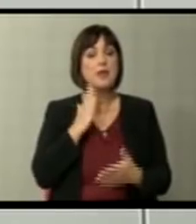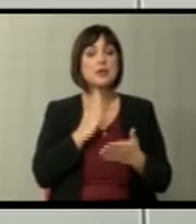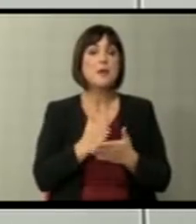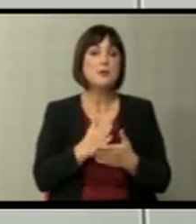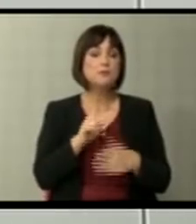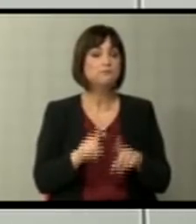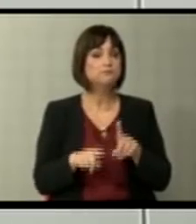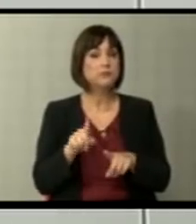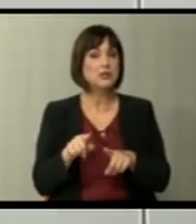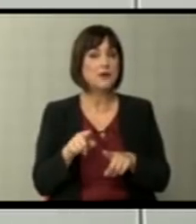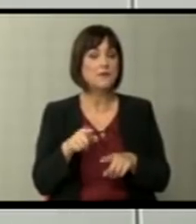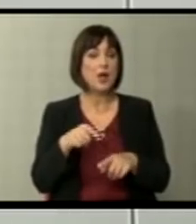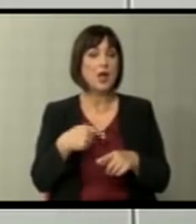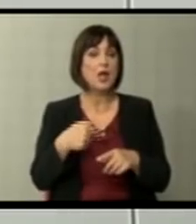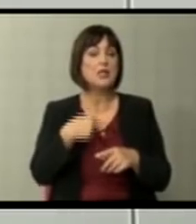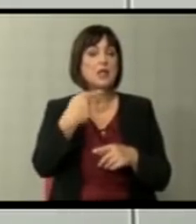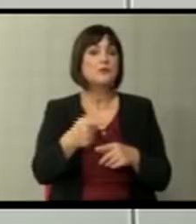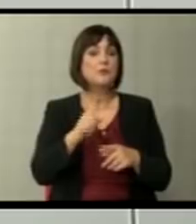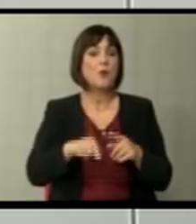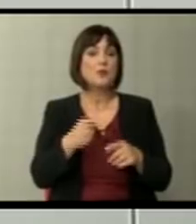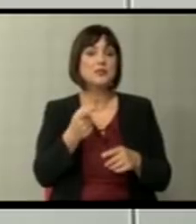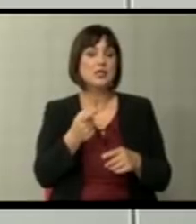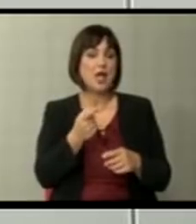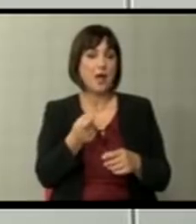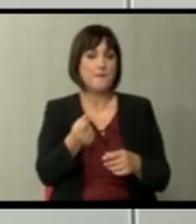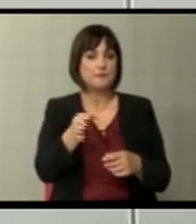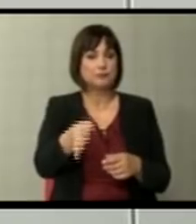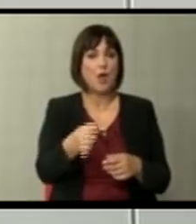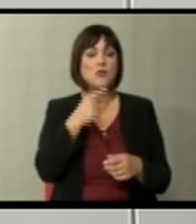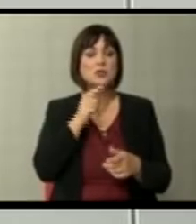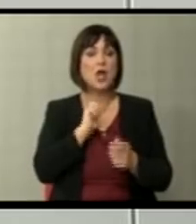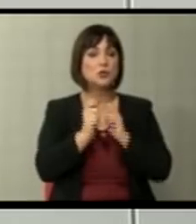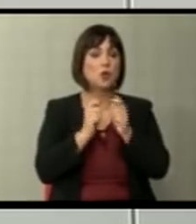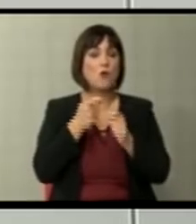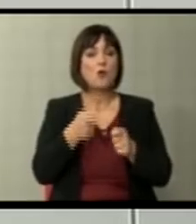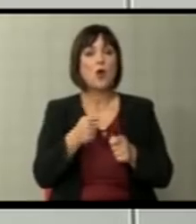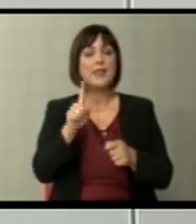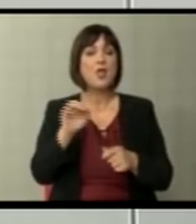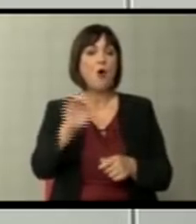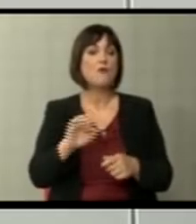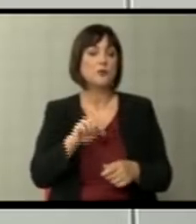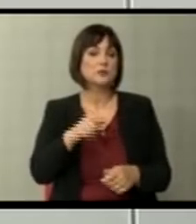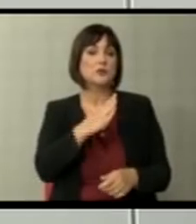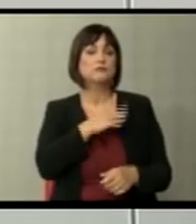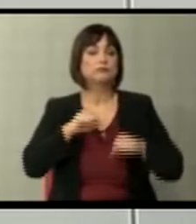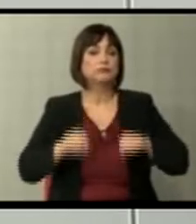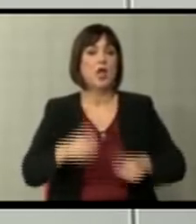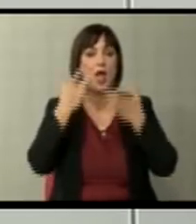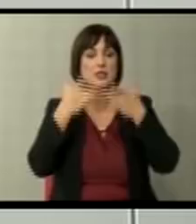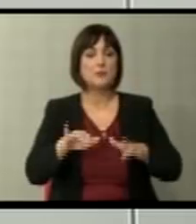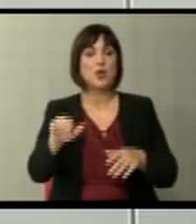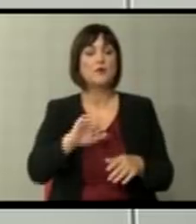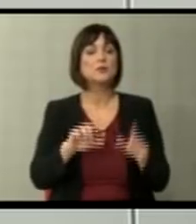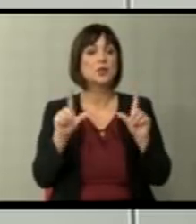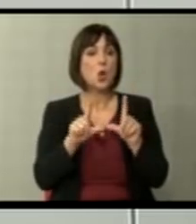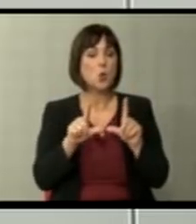бидеме некоја и сме монета за подкусурување во овај момент кога еден од европските джинови ја напуште Европска